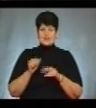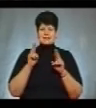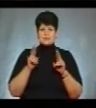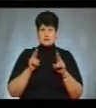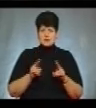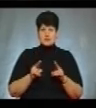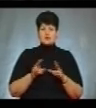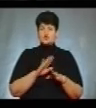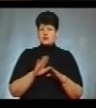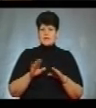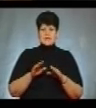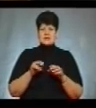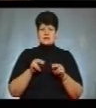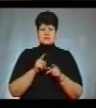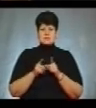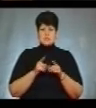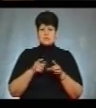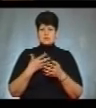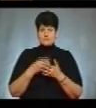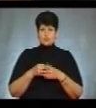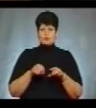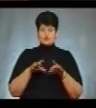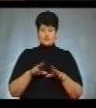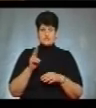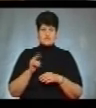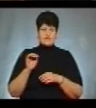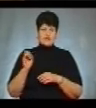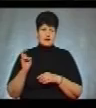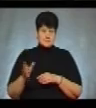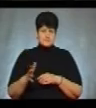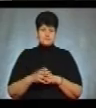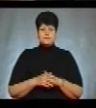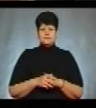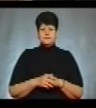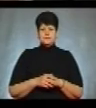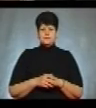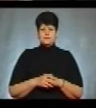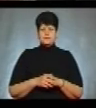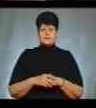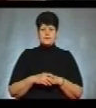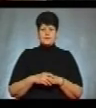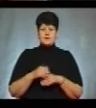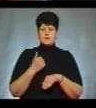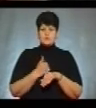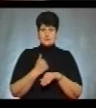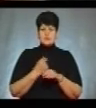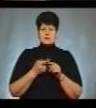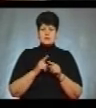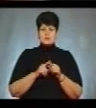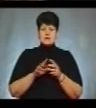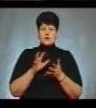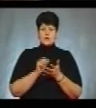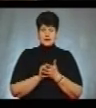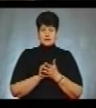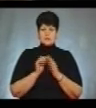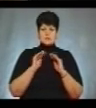змінить своєї постанови. Сказав також, у скільки можуть обійтися дебати на стадіоні. Основне речі – це оренда самого стадіону. Там